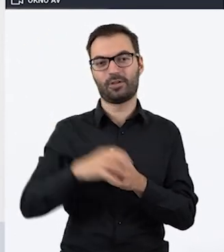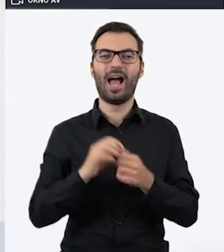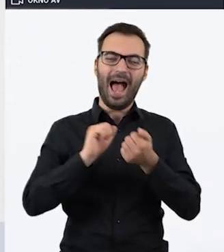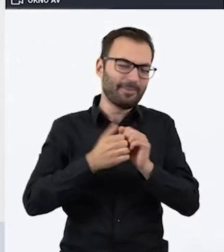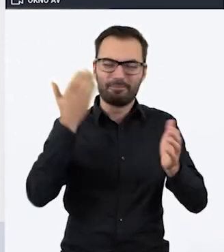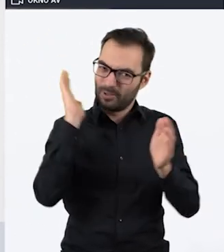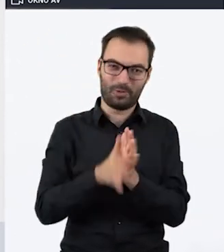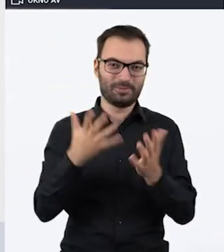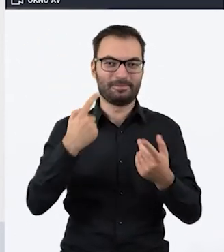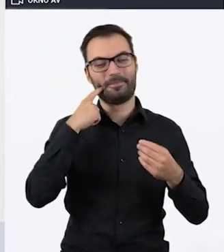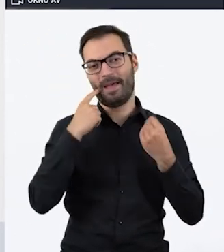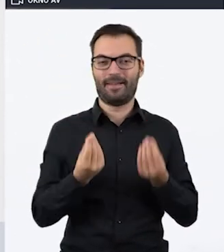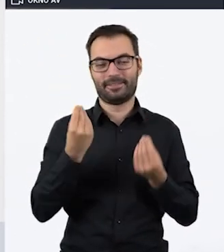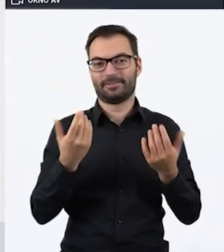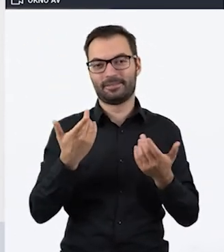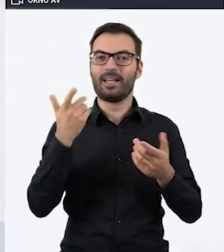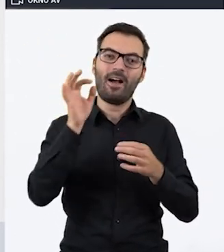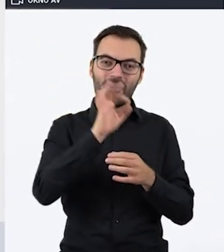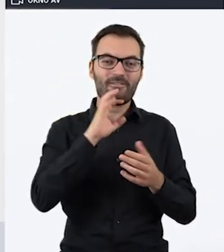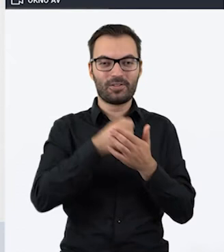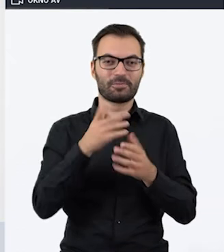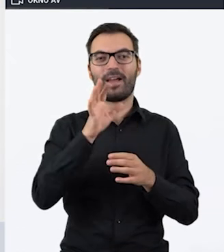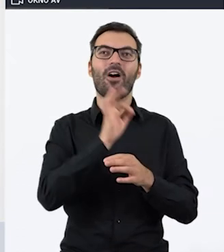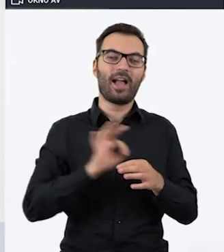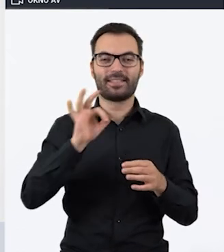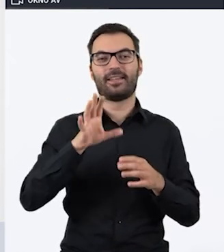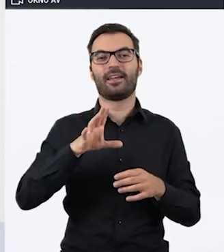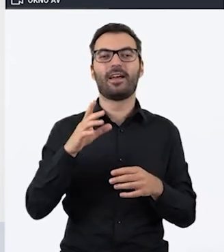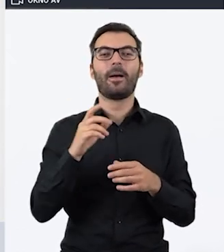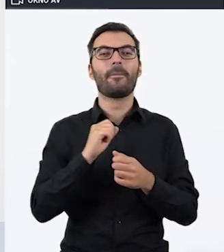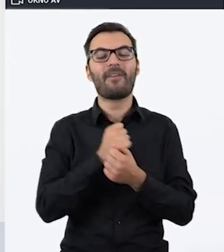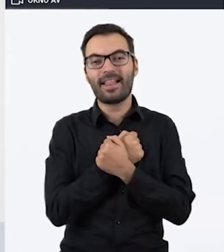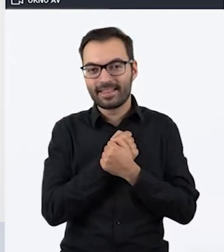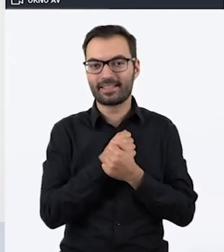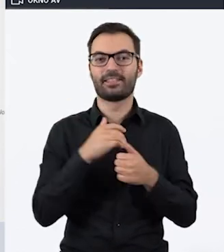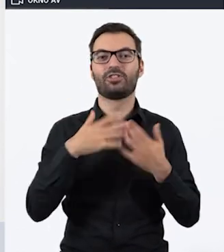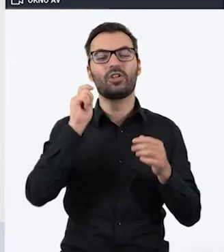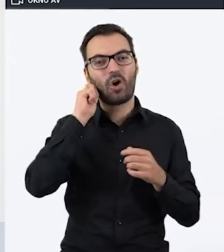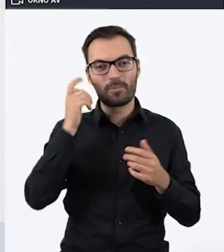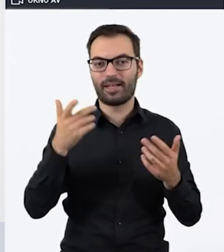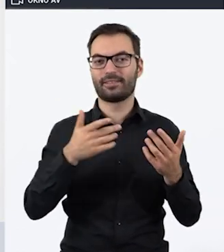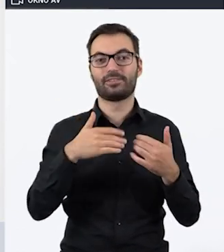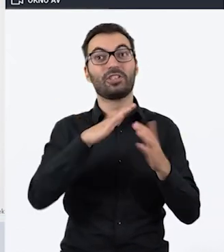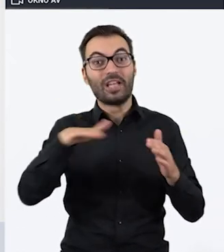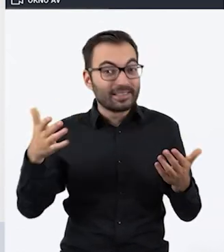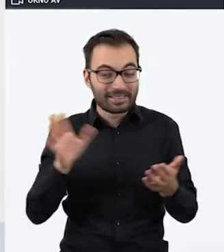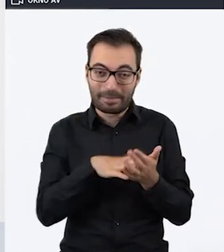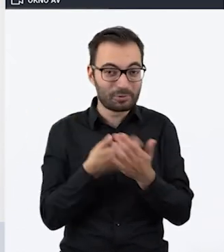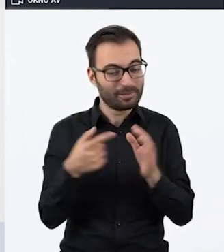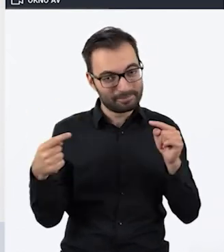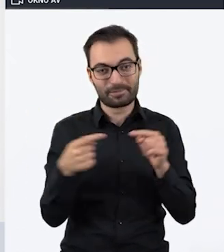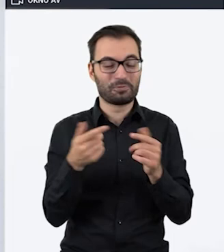chcemy celebrować w taki nietypowy sposób jakąś okazję pokroju walentynek, Dnia Kobiet czy Dnia Dziecka.